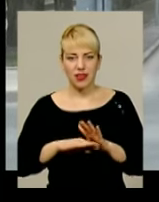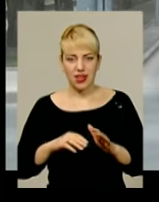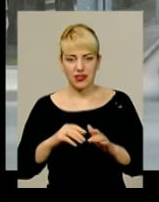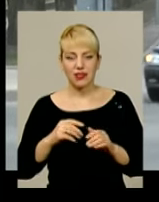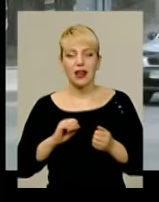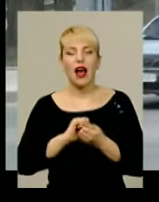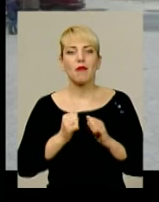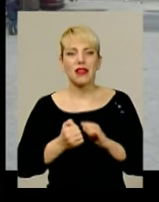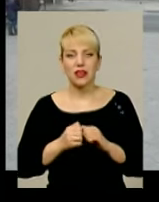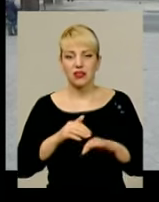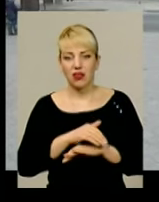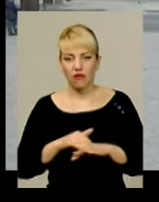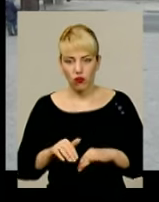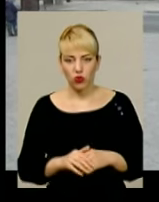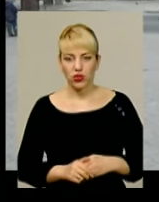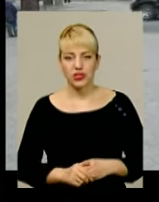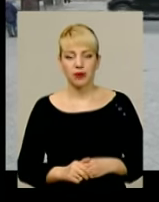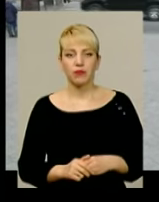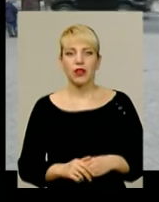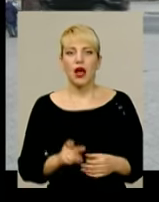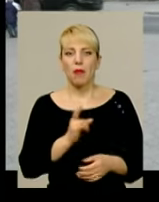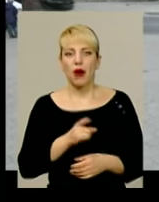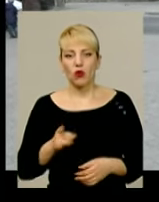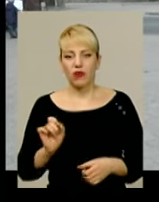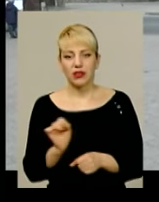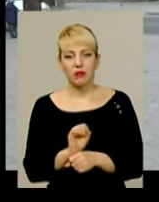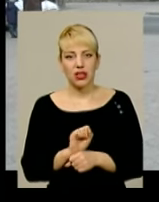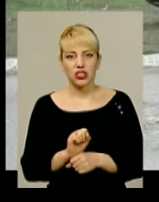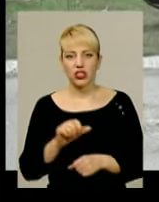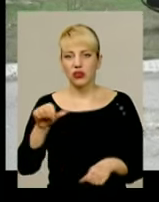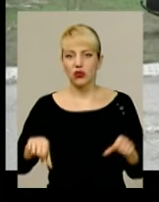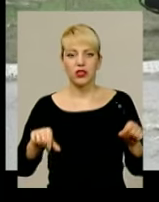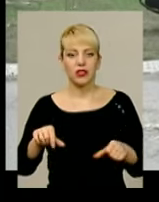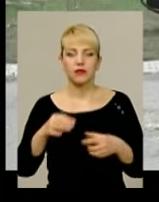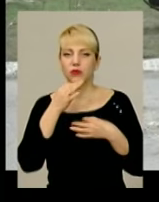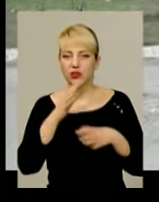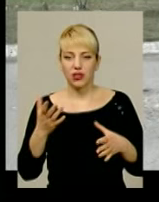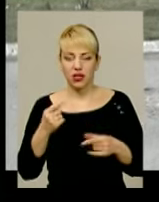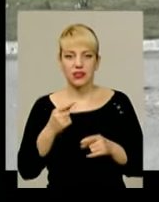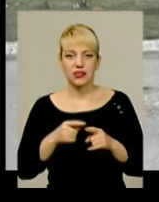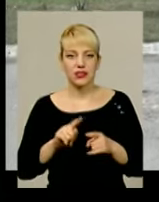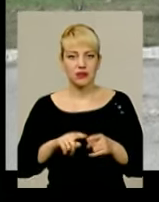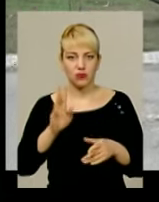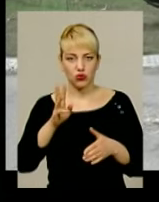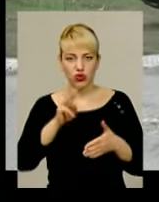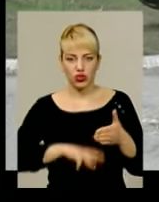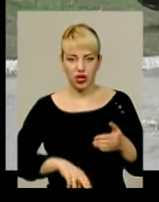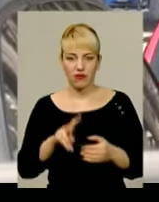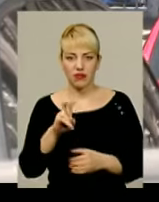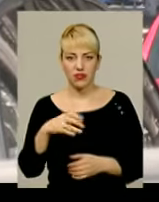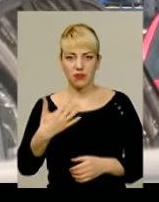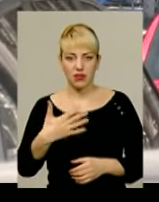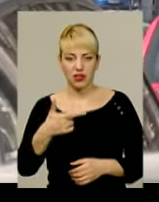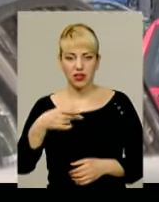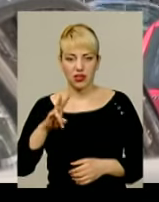охочих – питання риторичне. До речі, паркувати машини аби де заборонено законом. Покарання – штраф 255 гривень.